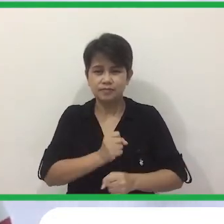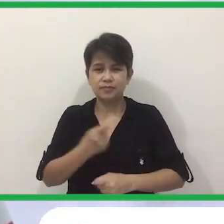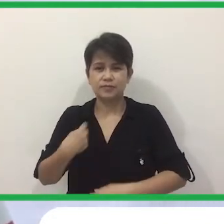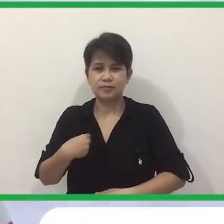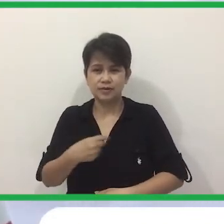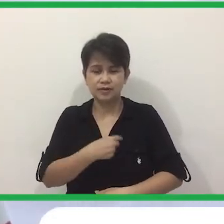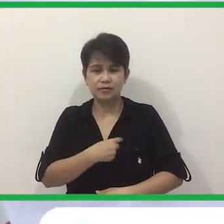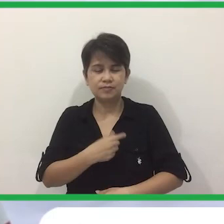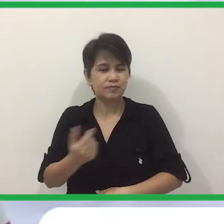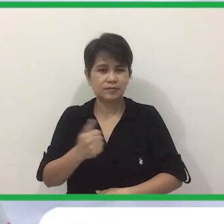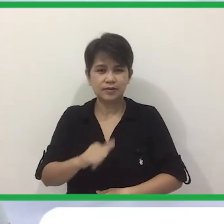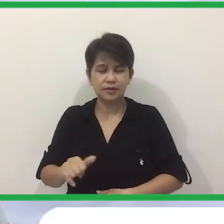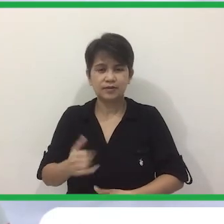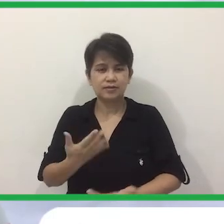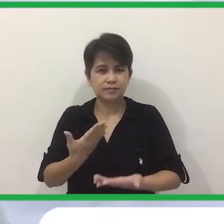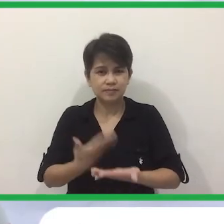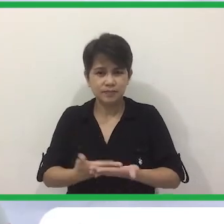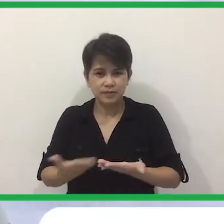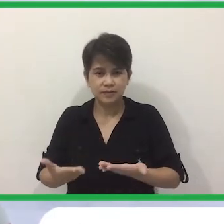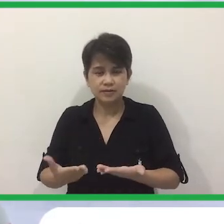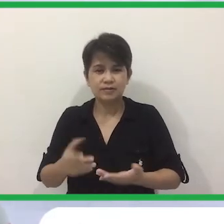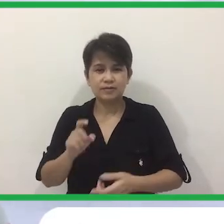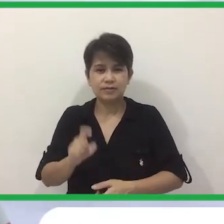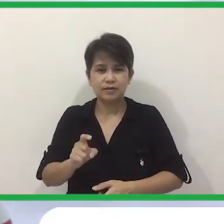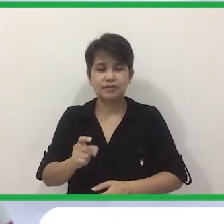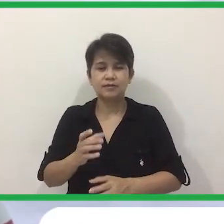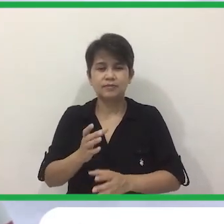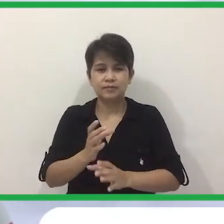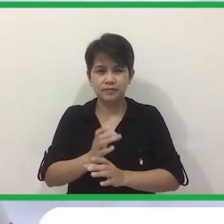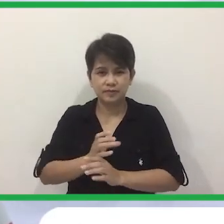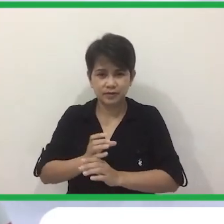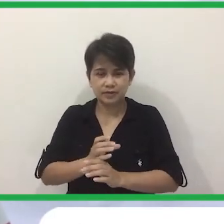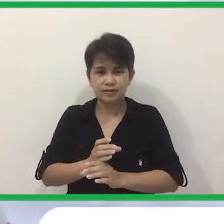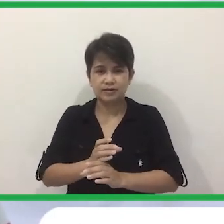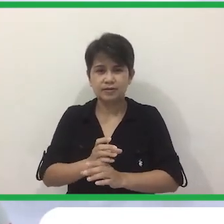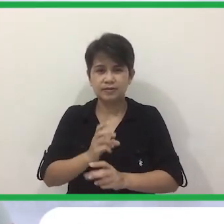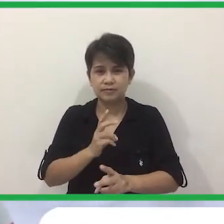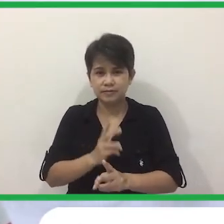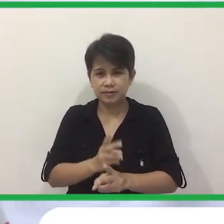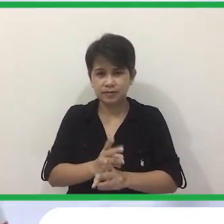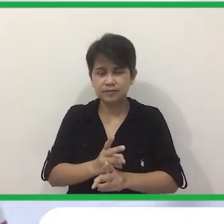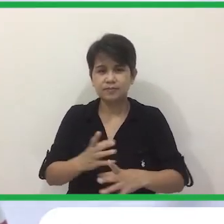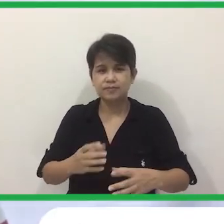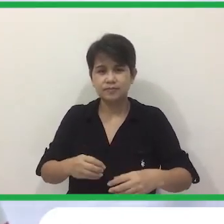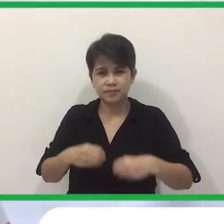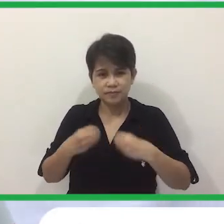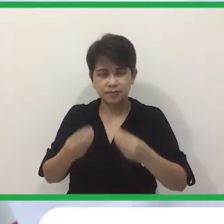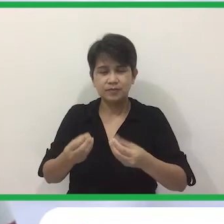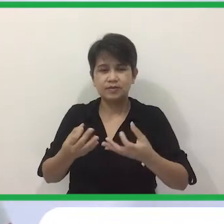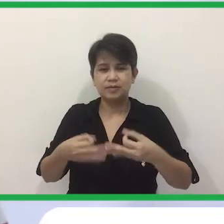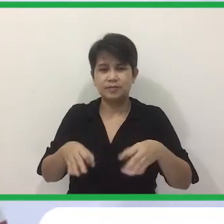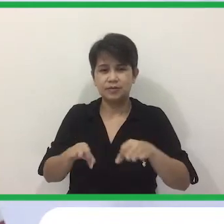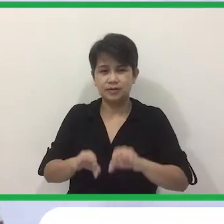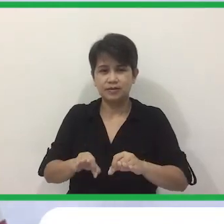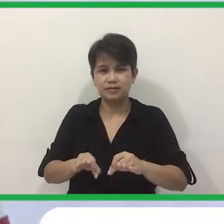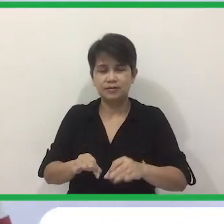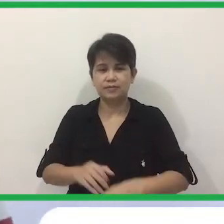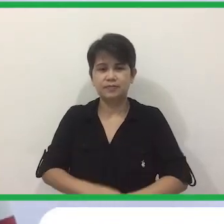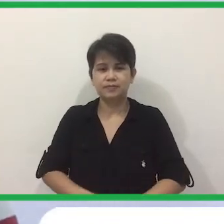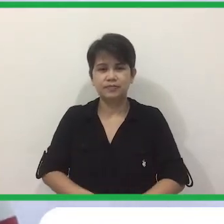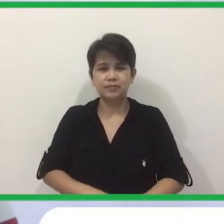Pinagkatiwalaan Tayo Ng Buhay Na Bagay O Material Na Bagay Dapat Inaalaga Iingatan Binibigyan Nang Importante